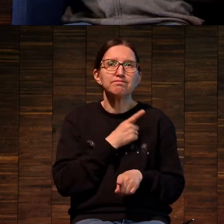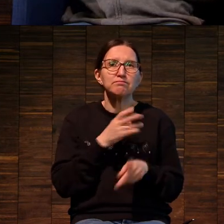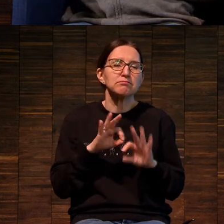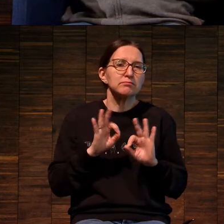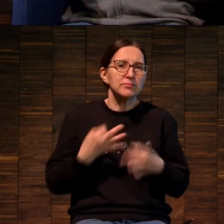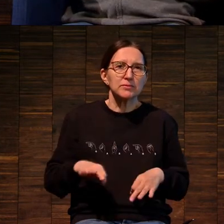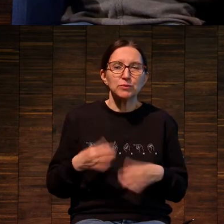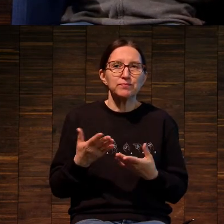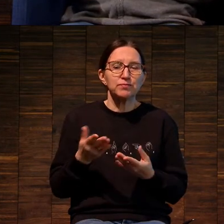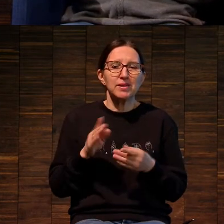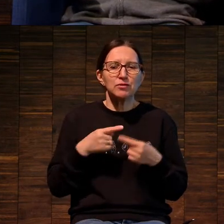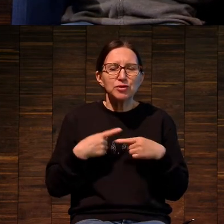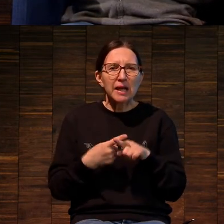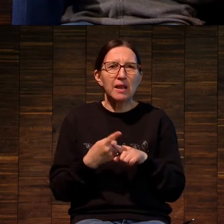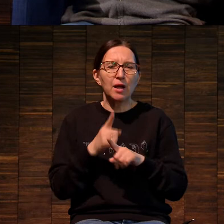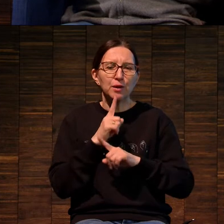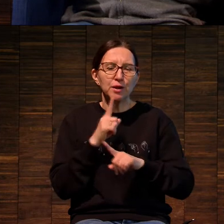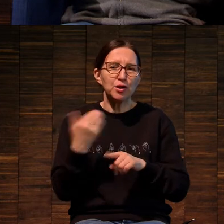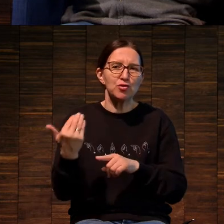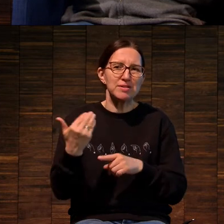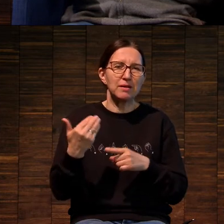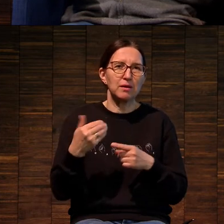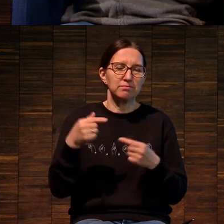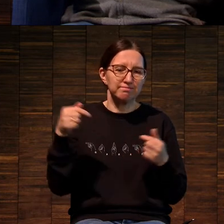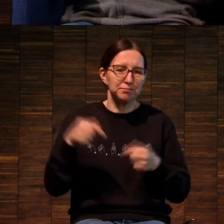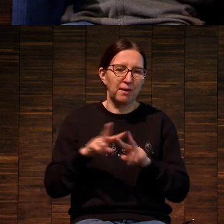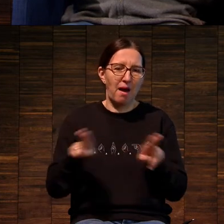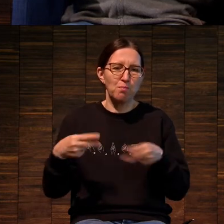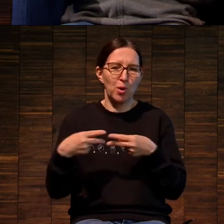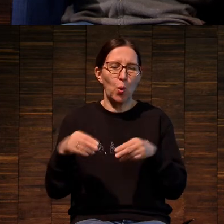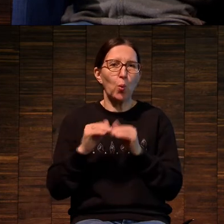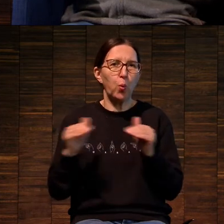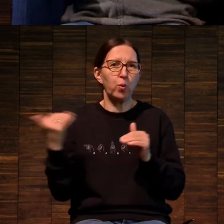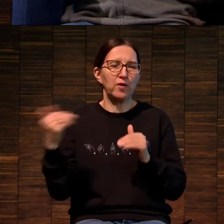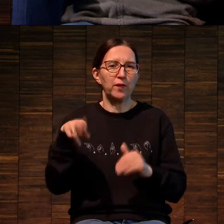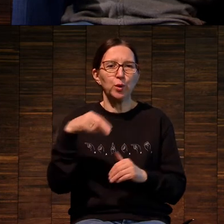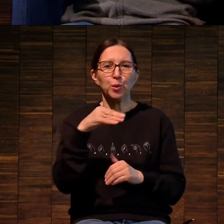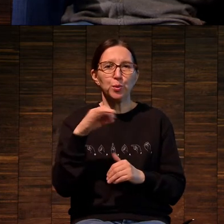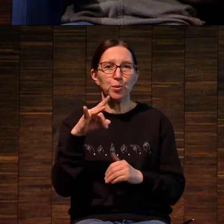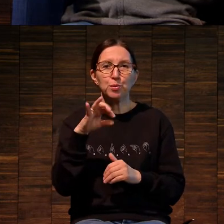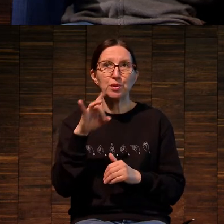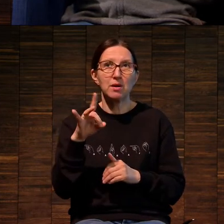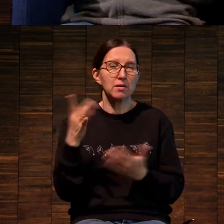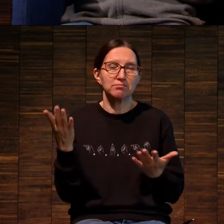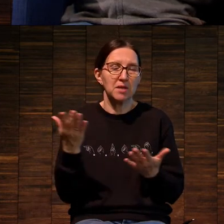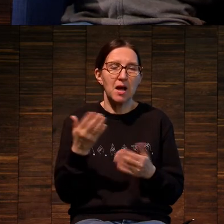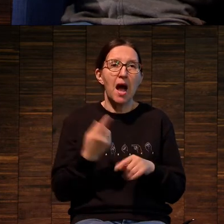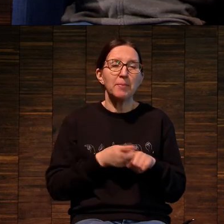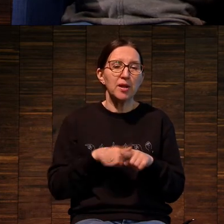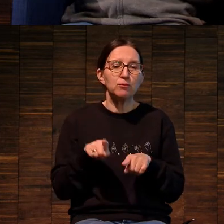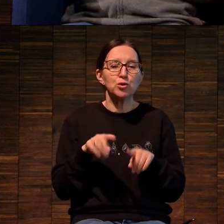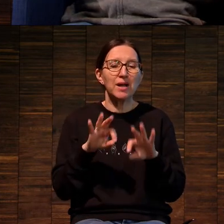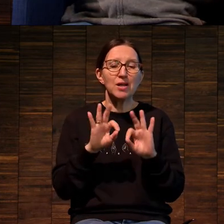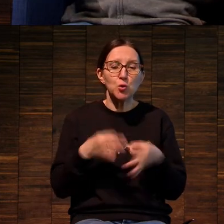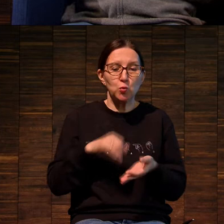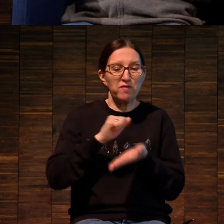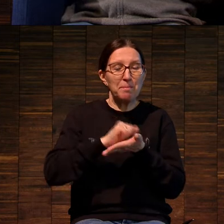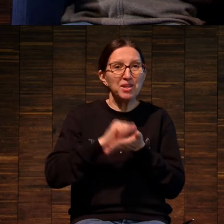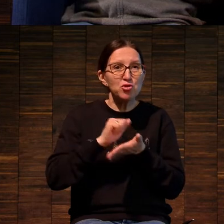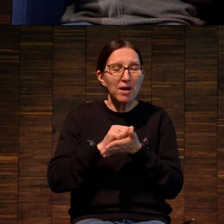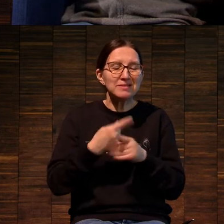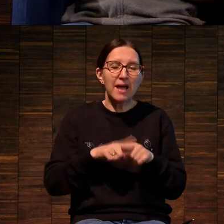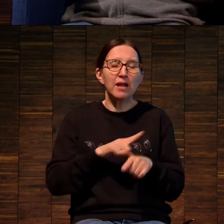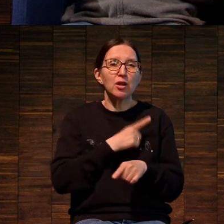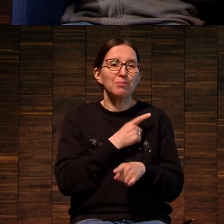чисто технологических, технических. Потому что искусство печати – это не только искусство искусства, не только искусство